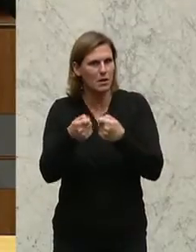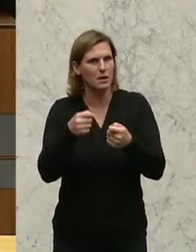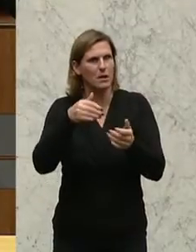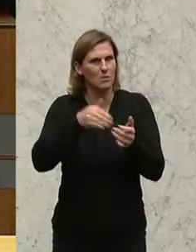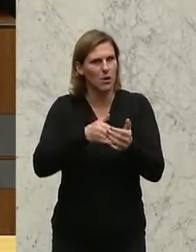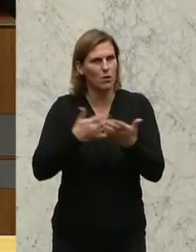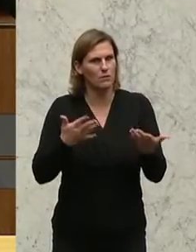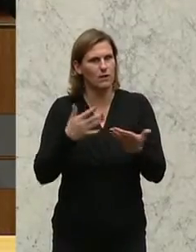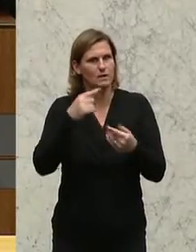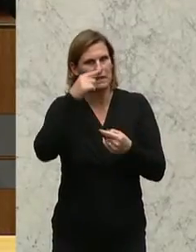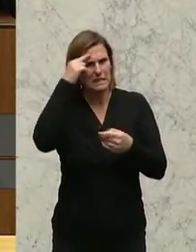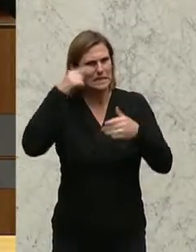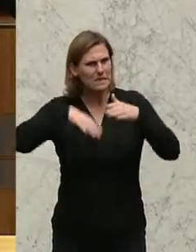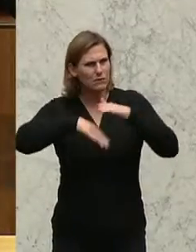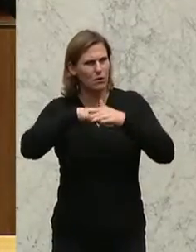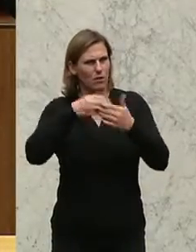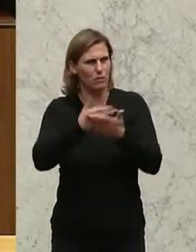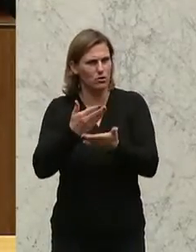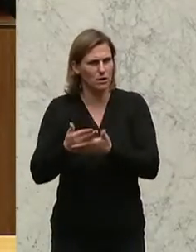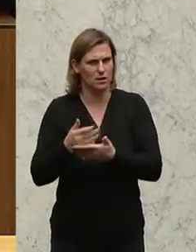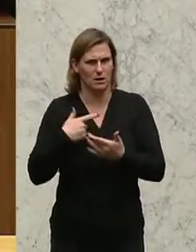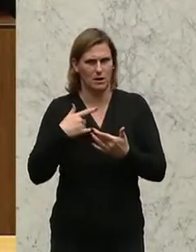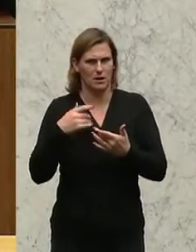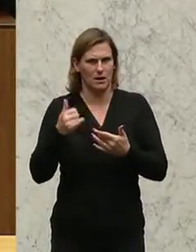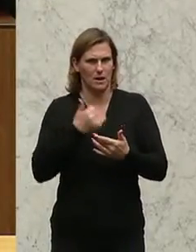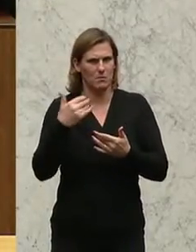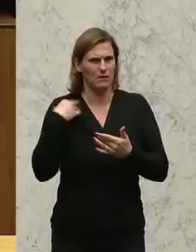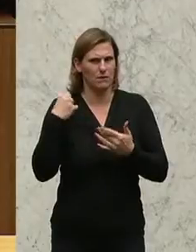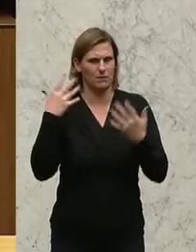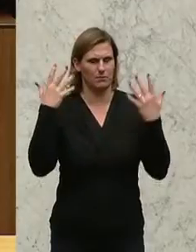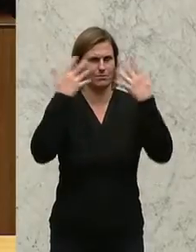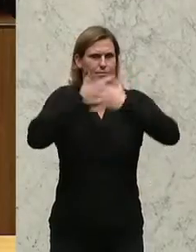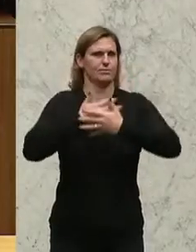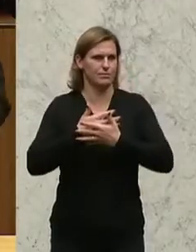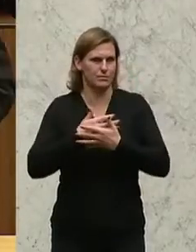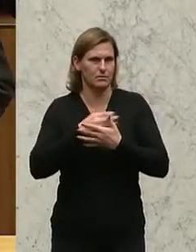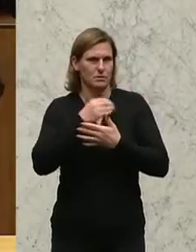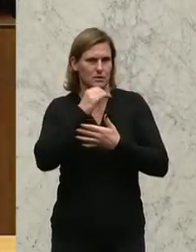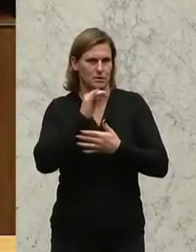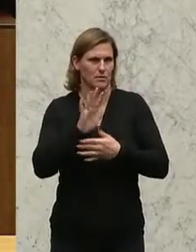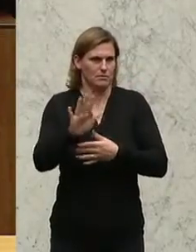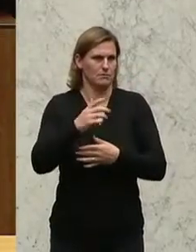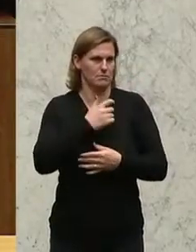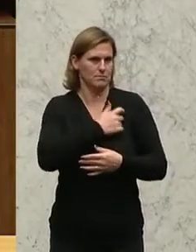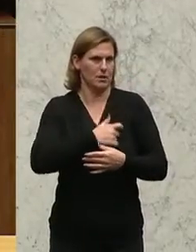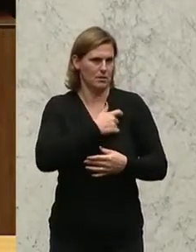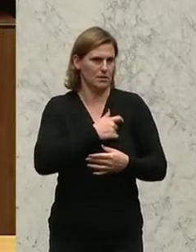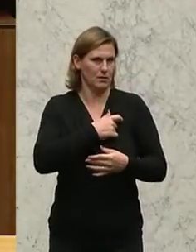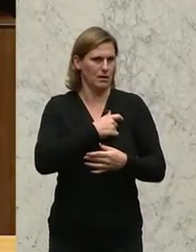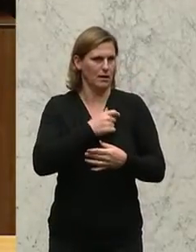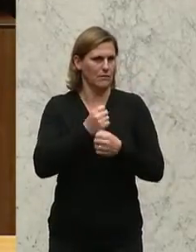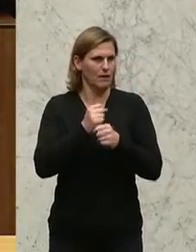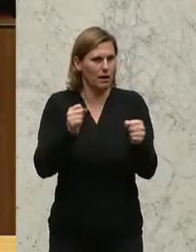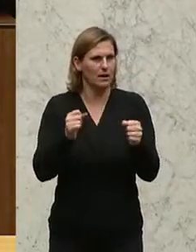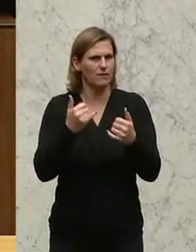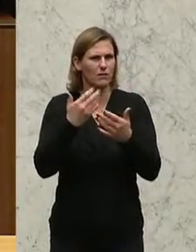Deswegen bin ich auch immer wieder verwirrt, wie die Regierungsparteien sich viele, okay, nicht alle offensichtlich, die Freiheitlichen sind nicht der Meinung, aber immer wieder viele Vorschläge